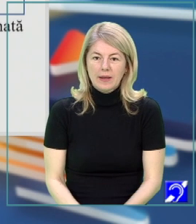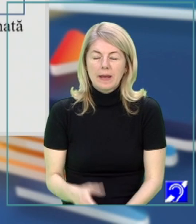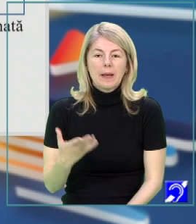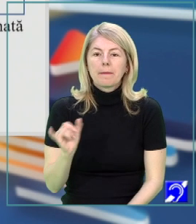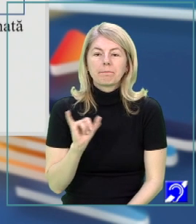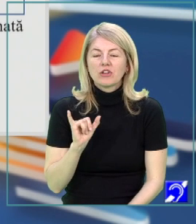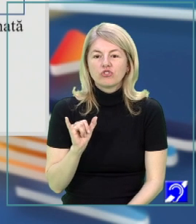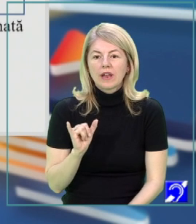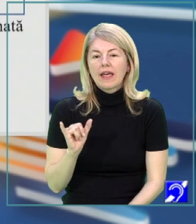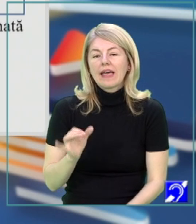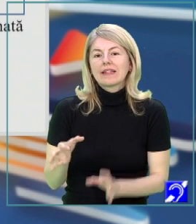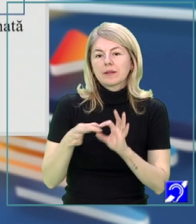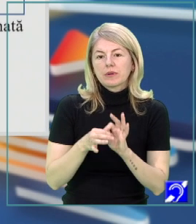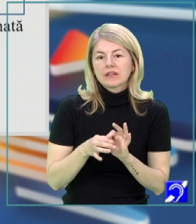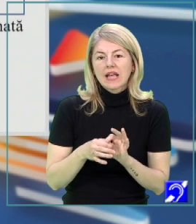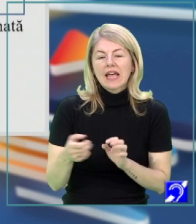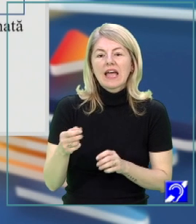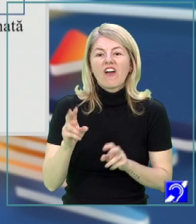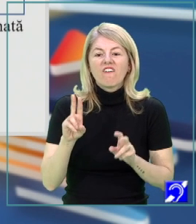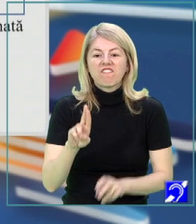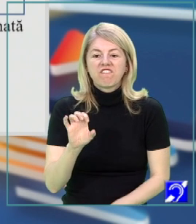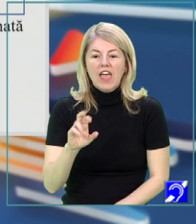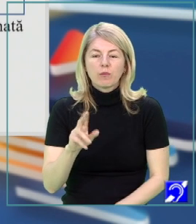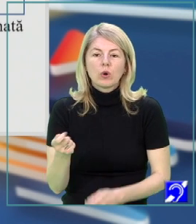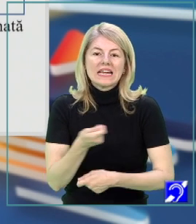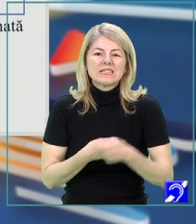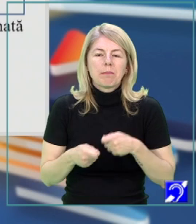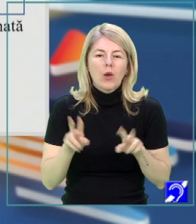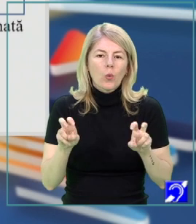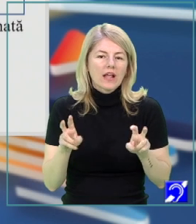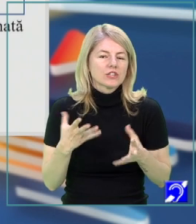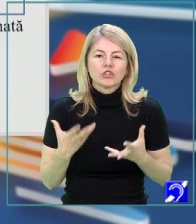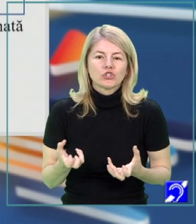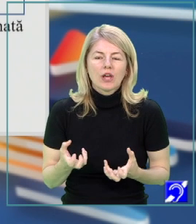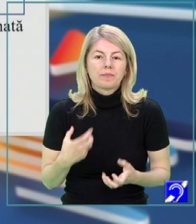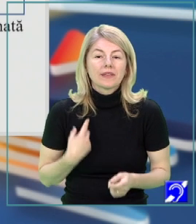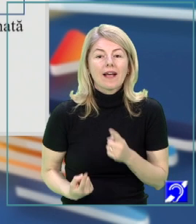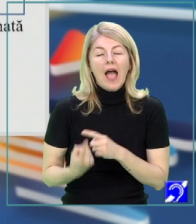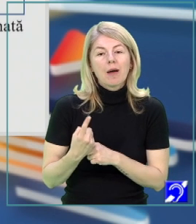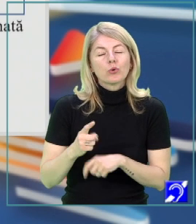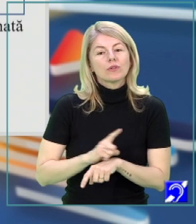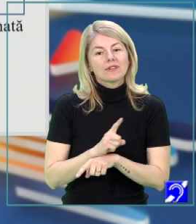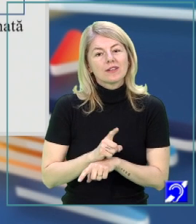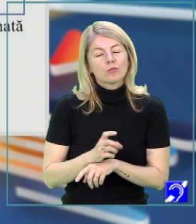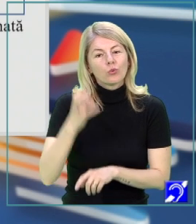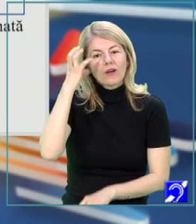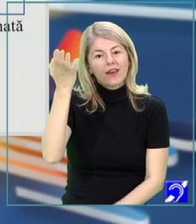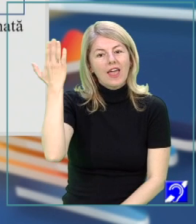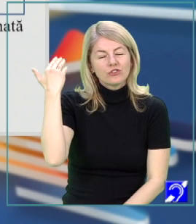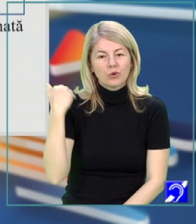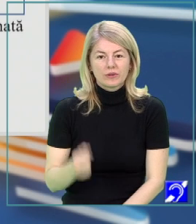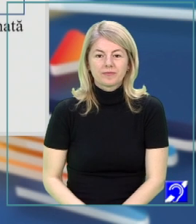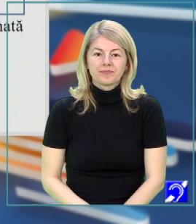determină? Determină verbul se speculează. Ce se speculează? Că ar fi apărut încă din timpul regelui.